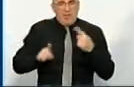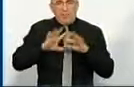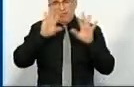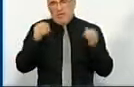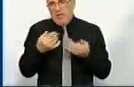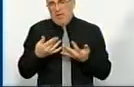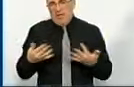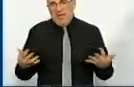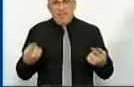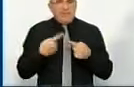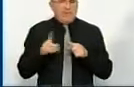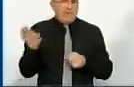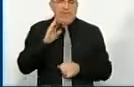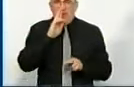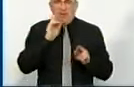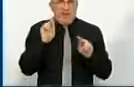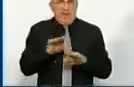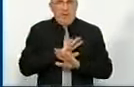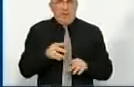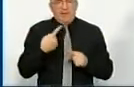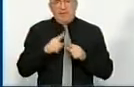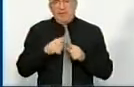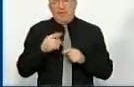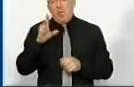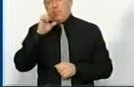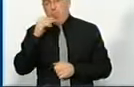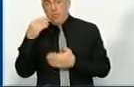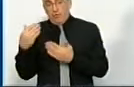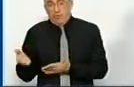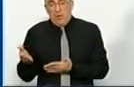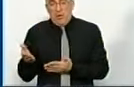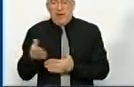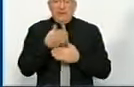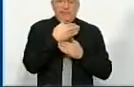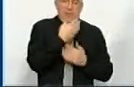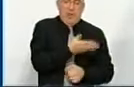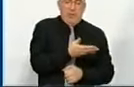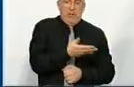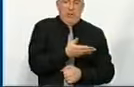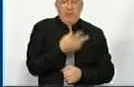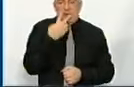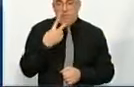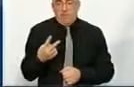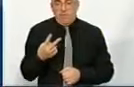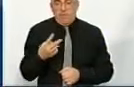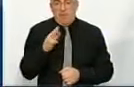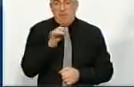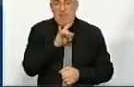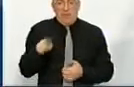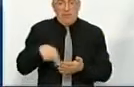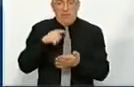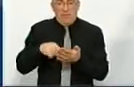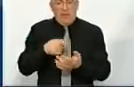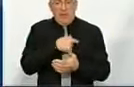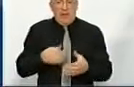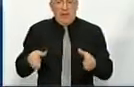все інше. Це все неправда. Два приклади. Є помічна, знамінка. Дивіться, мери цих міст